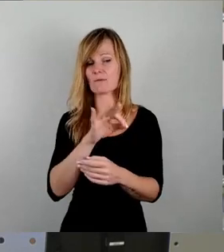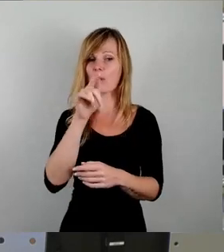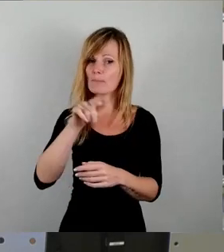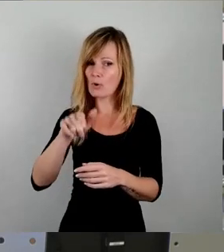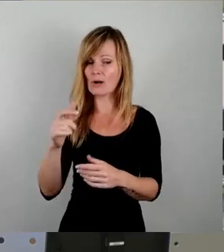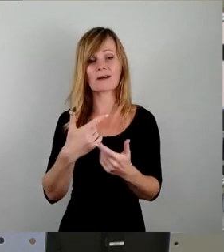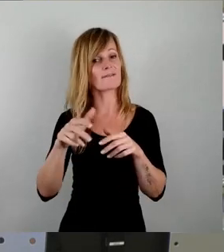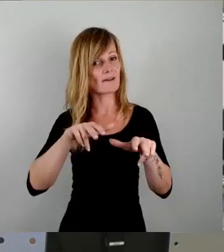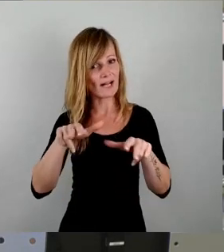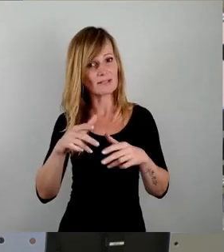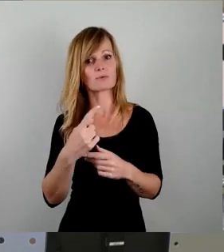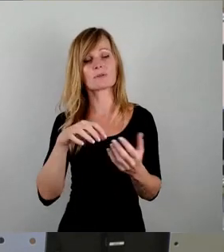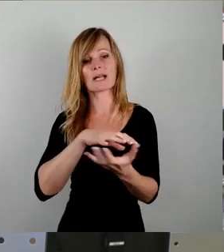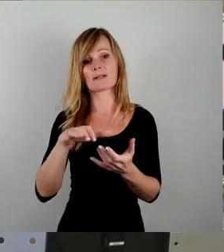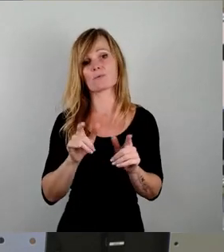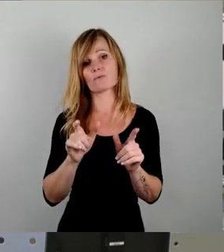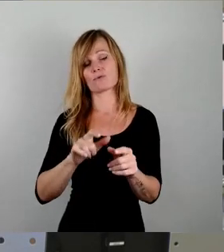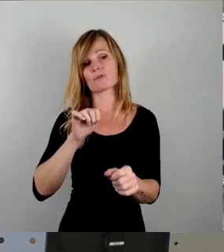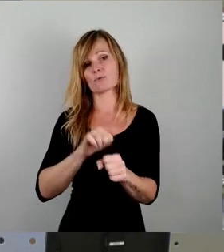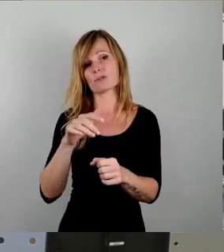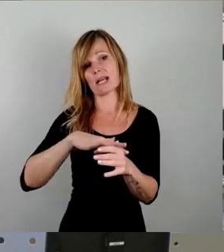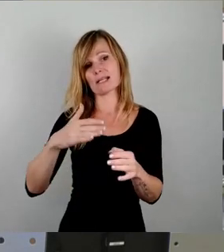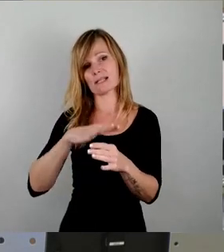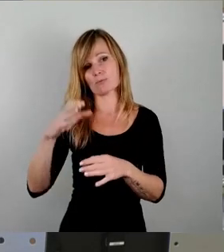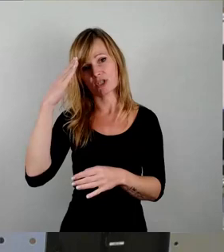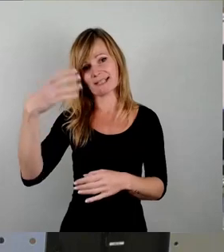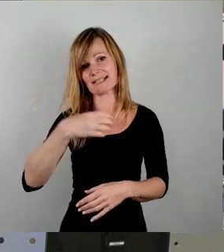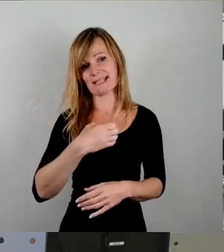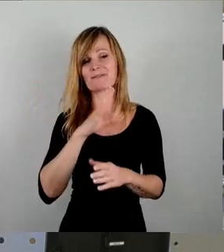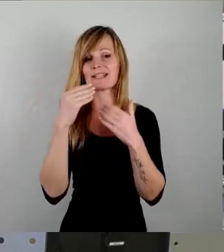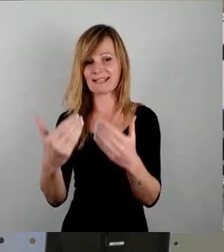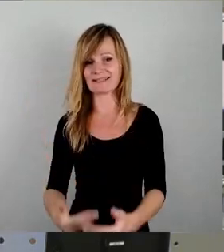Verwaltung und die Katastrophenschutzbehörde der Landeshauptstadt Dresden. Vielen Dank.